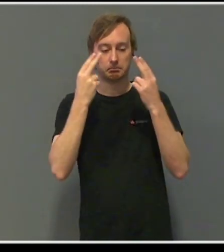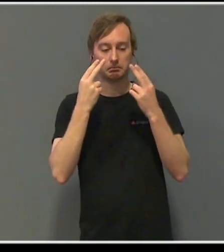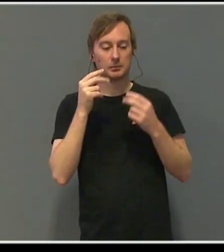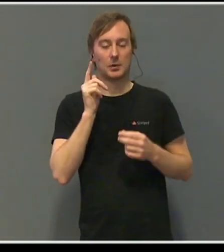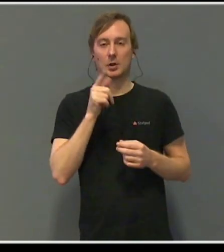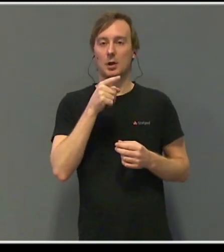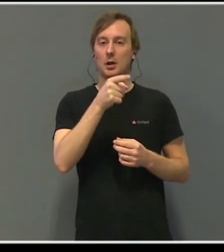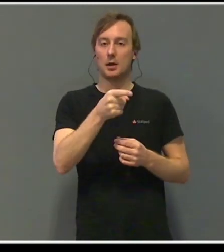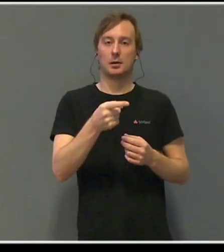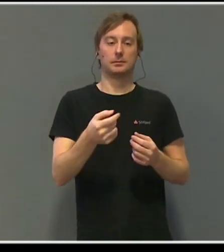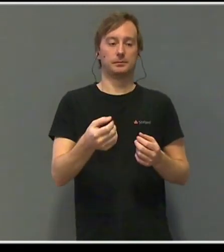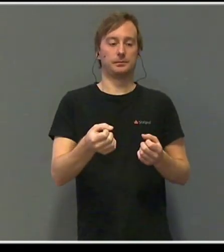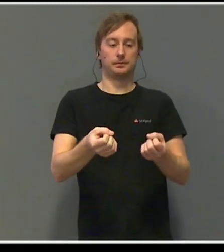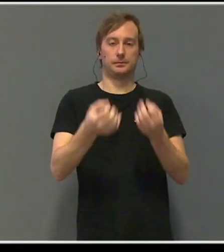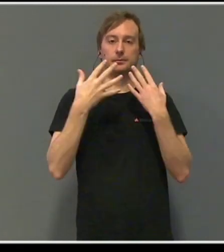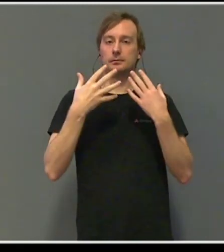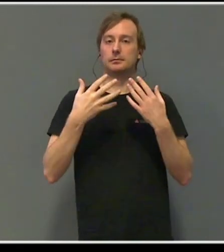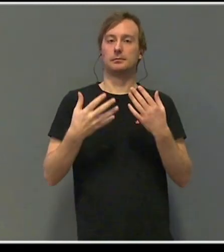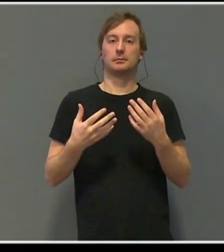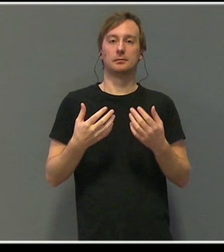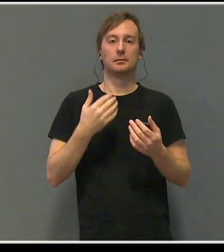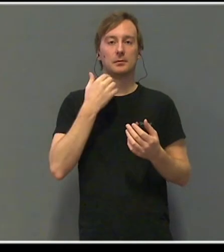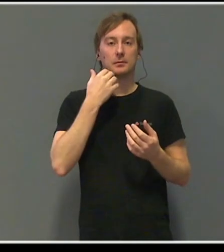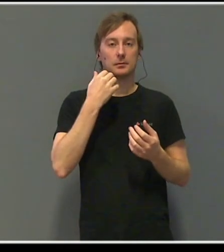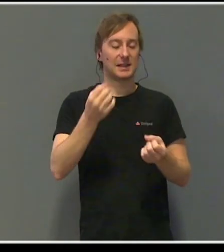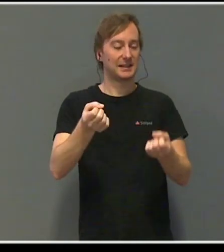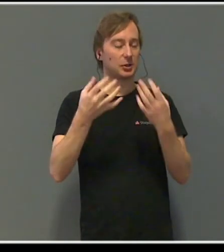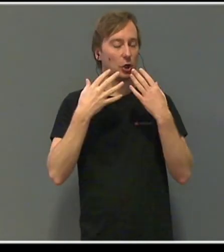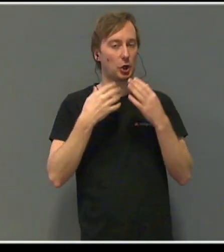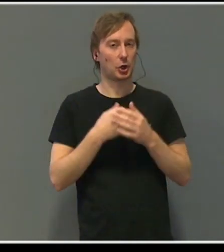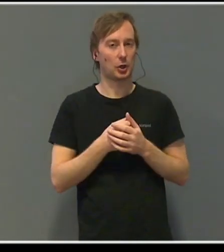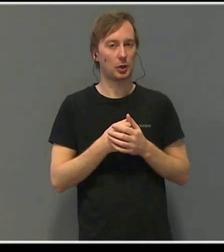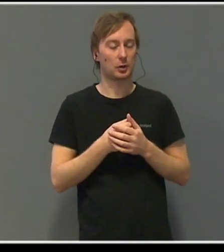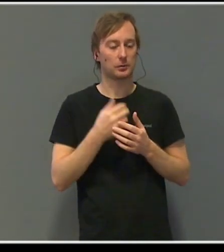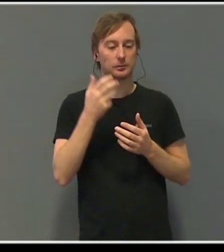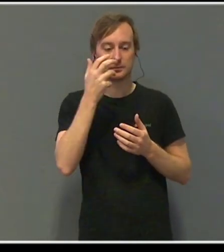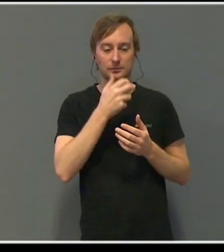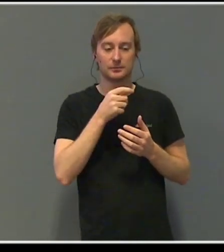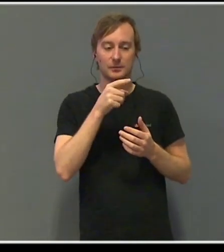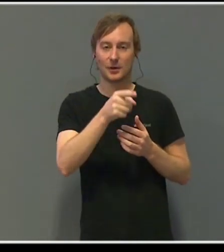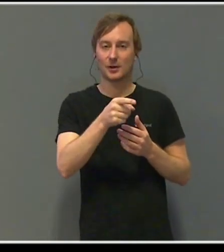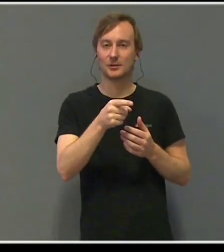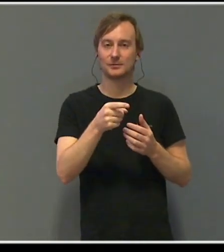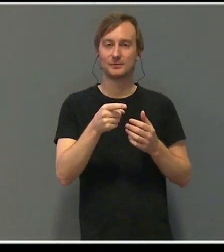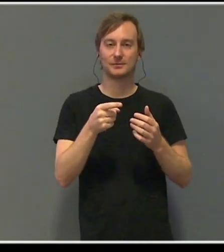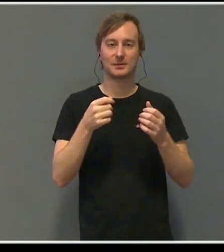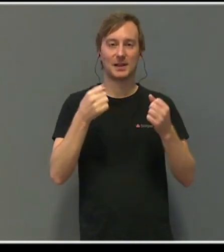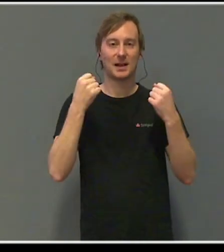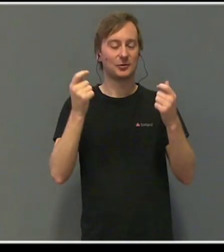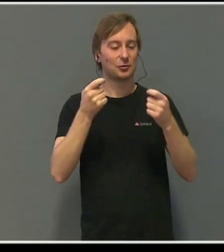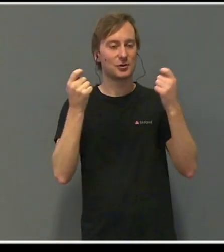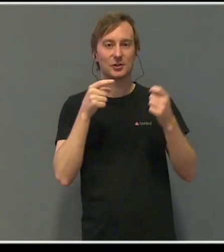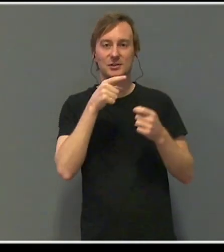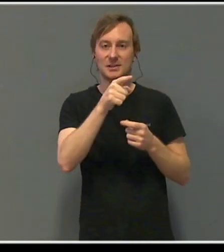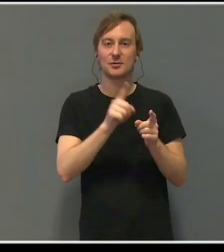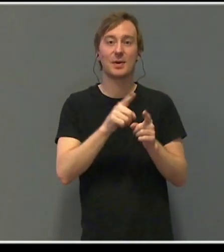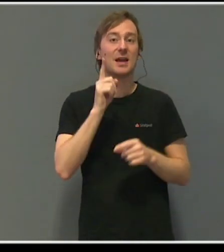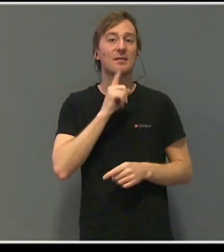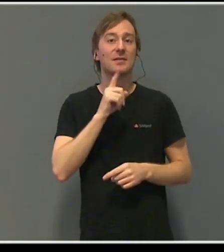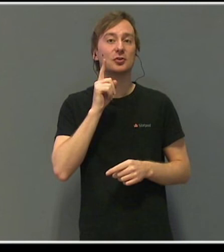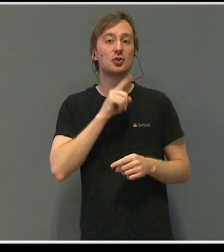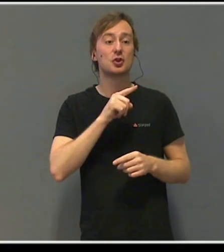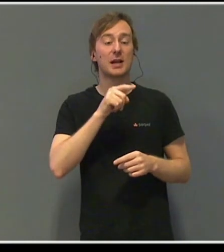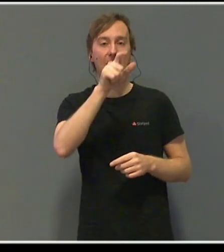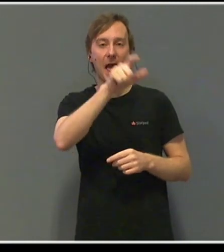inntrykk på meg. Et inntrykk som et sosialt vesen og en entusiastisk eventyrer. Han fortalte åpent om sin sykdom, men